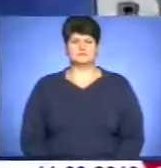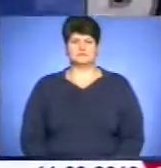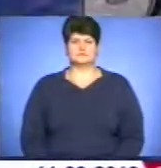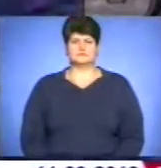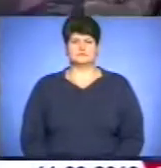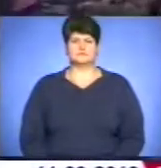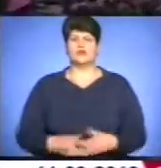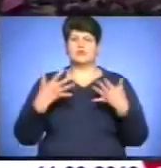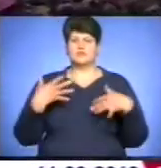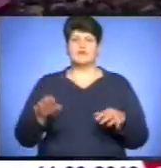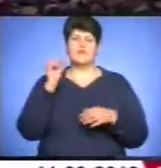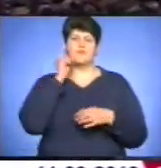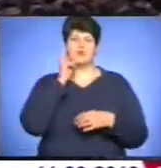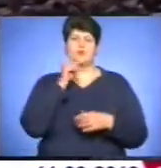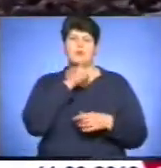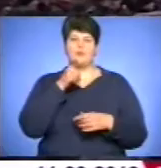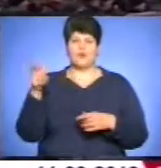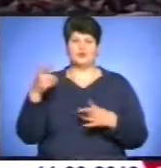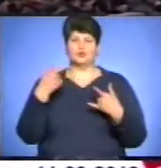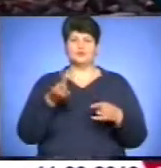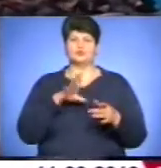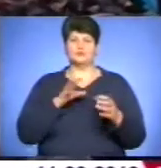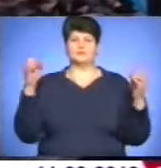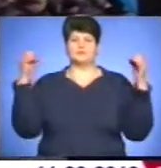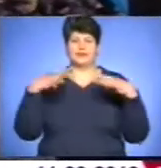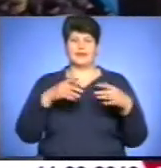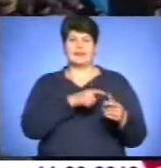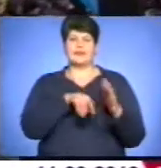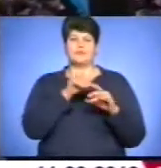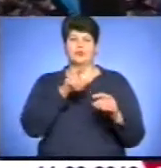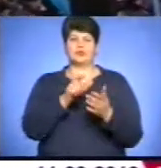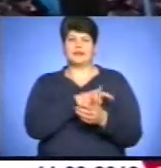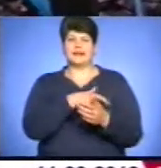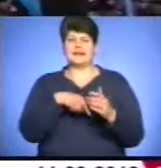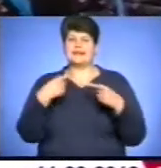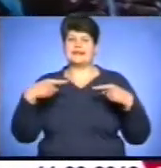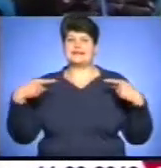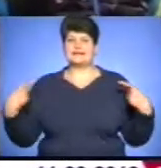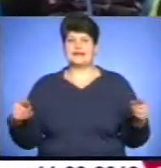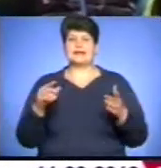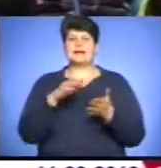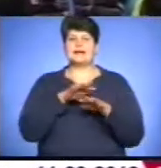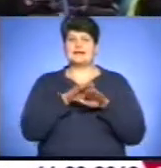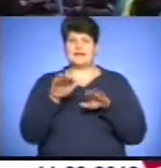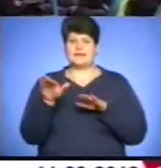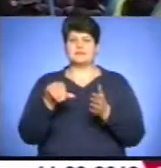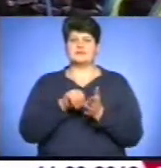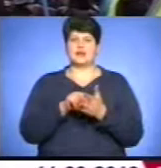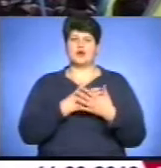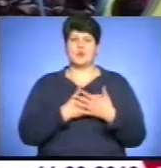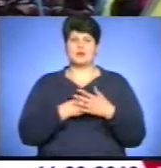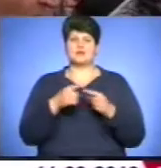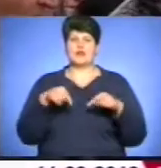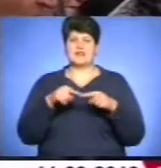Уже в обідню пору тут тривало віче. Депутати різних рівнів і представники громадських організацій висловили своє